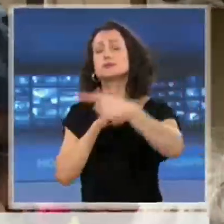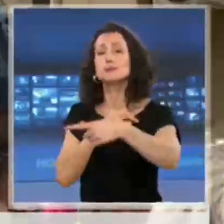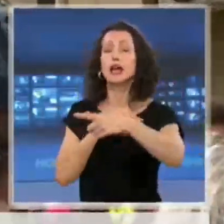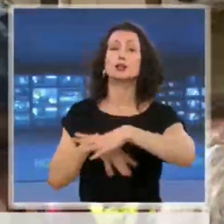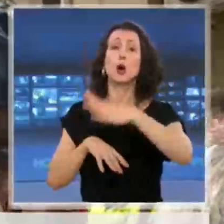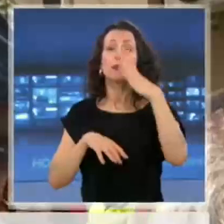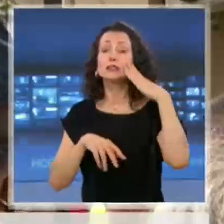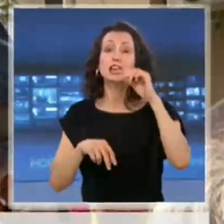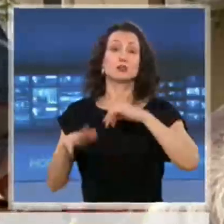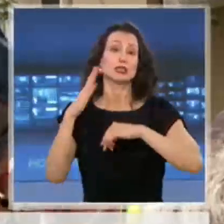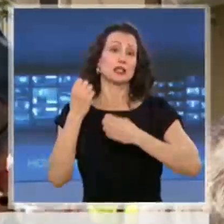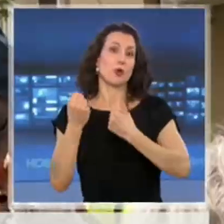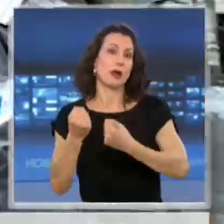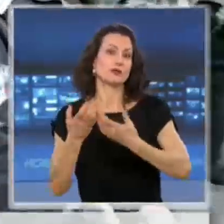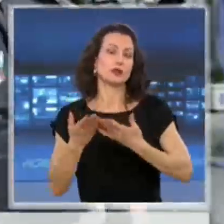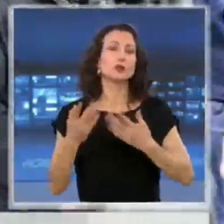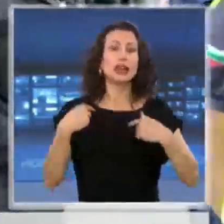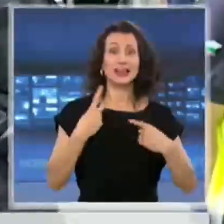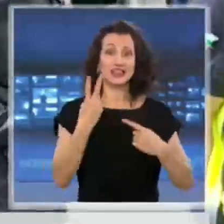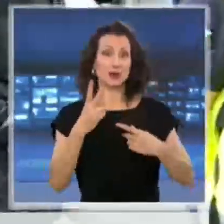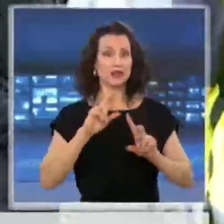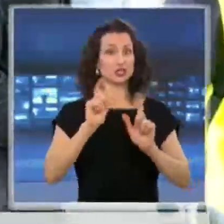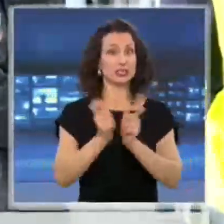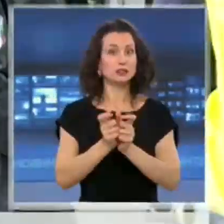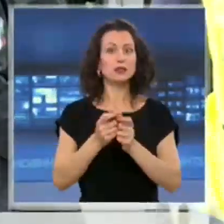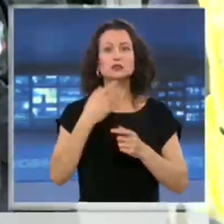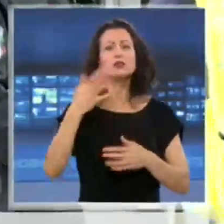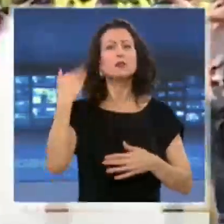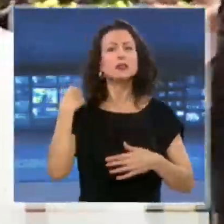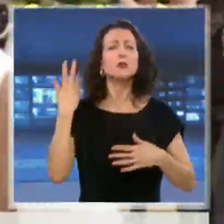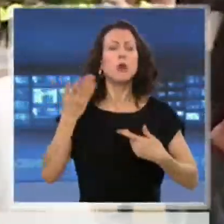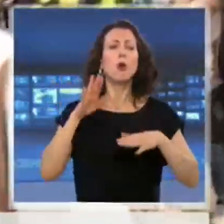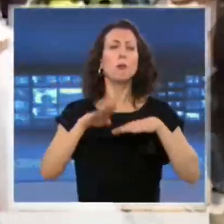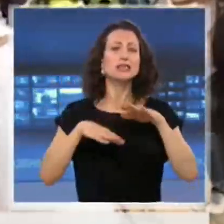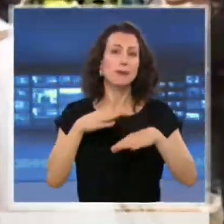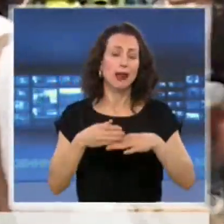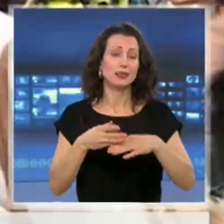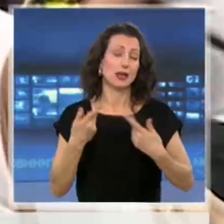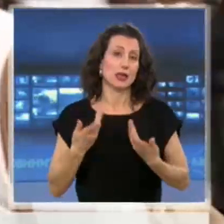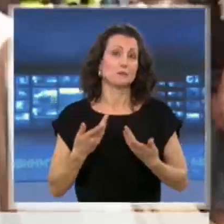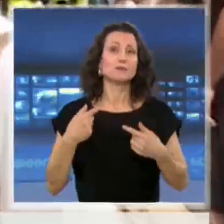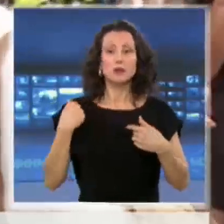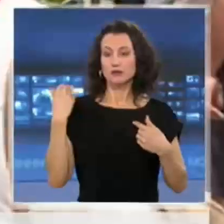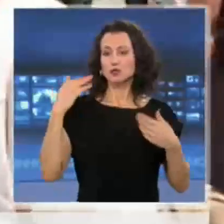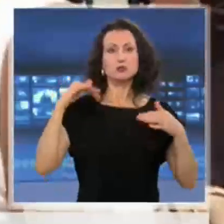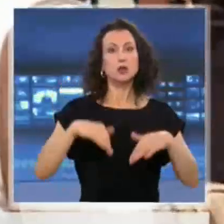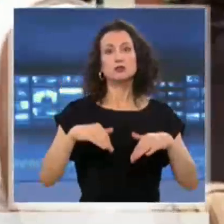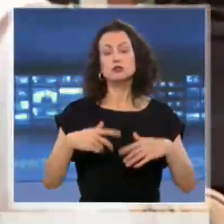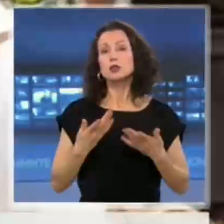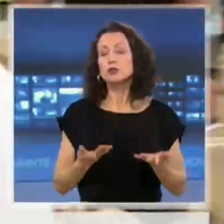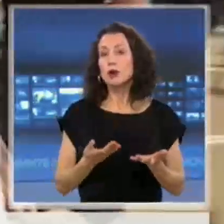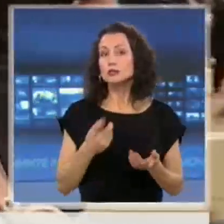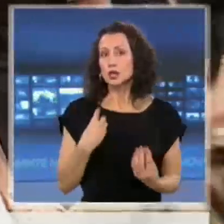Двама от задържаните са с множество криминални регистрации. Всички сме дошли за нещо по-добро за България.